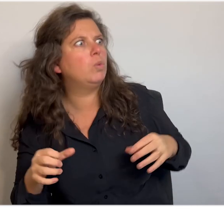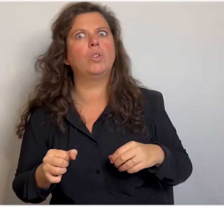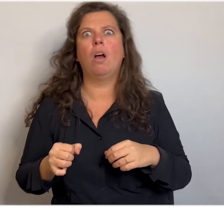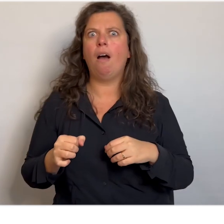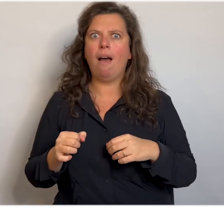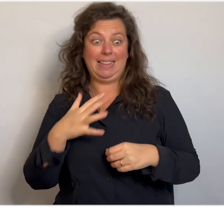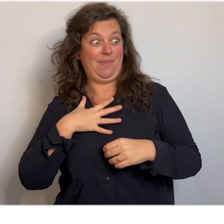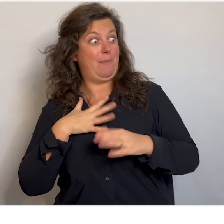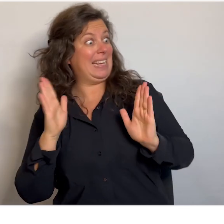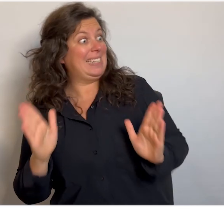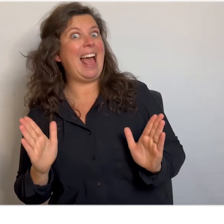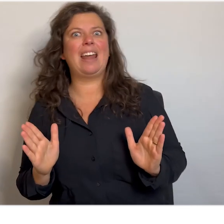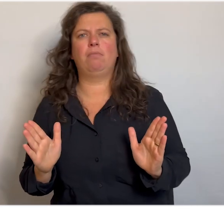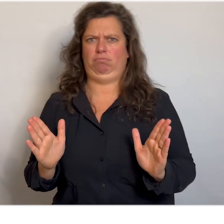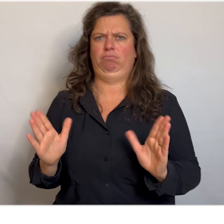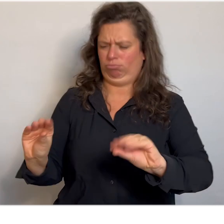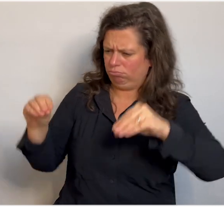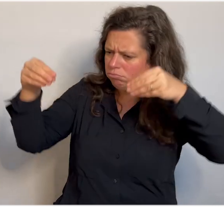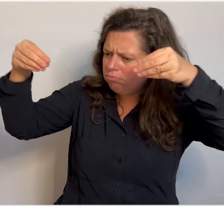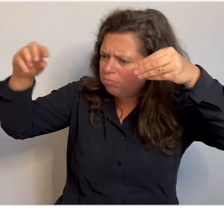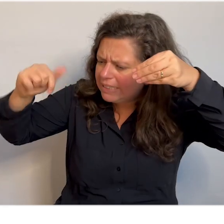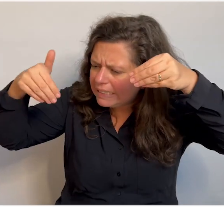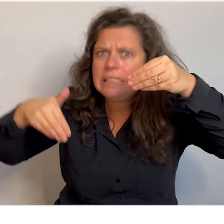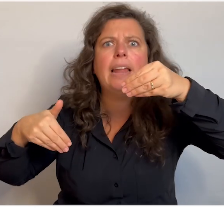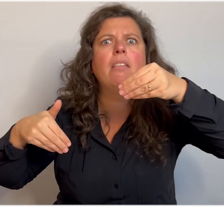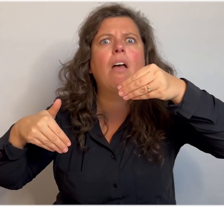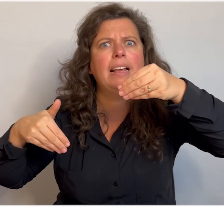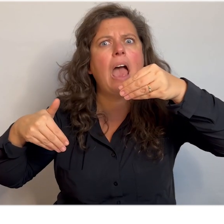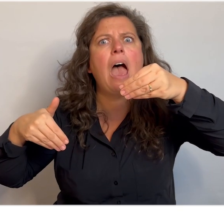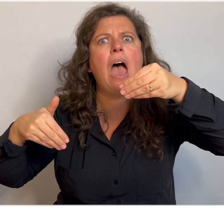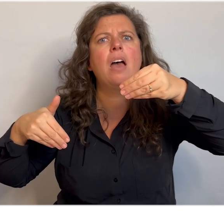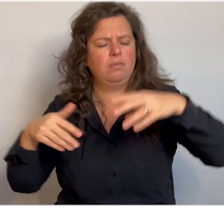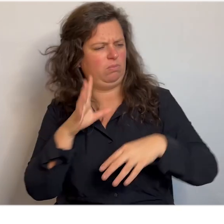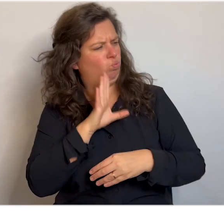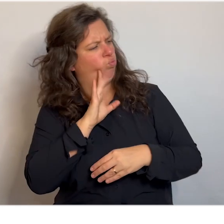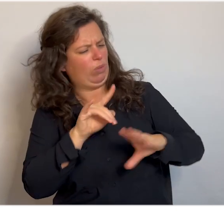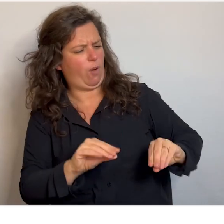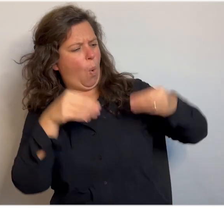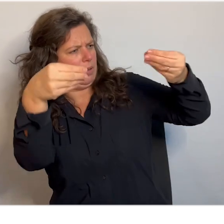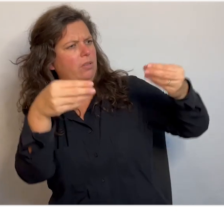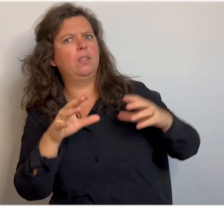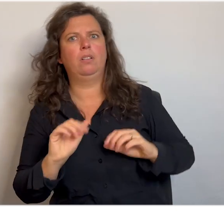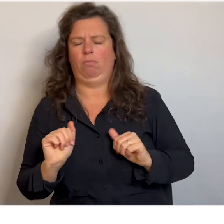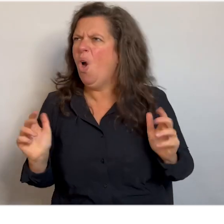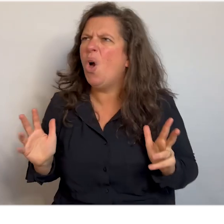mij is af. Er zit denk ik iets in. Zit er iets in? Ja. Maak eens open dan. Huh?